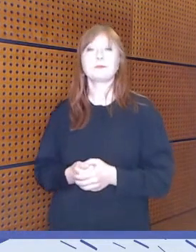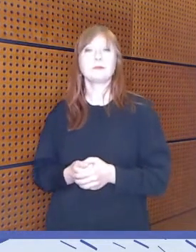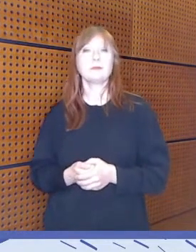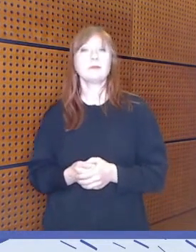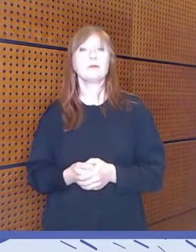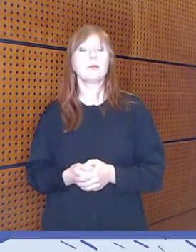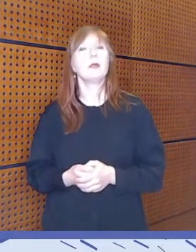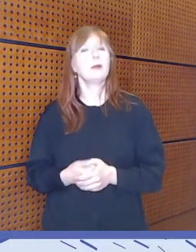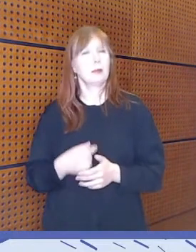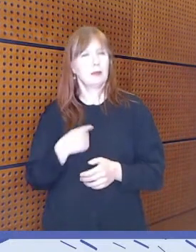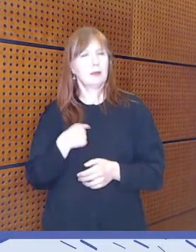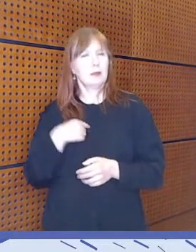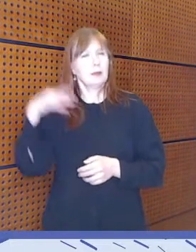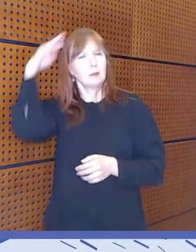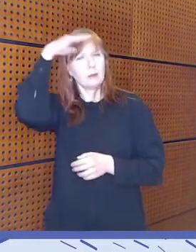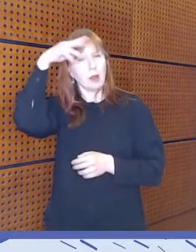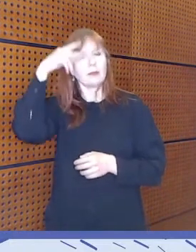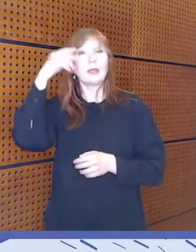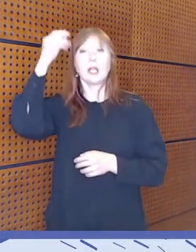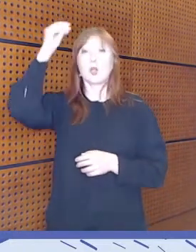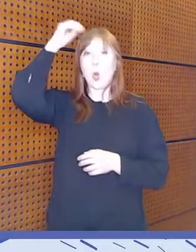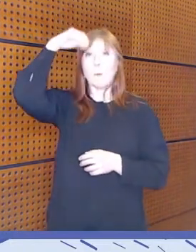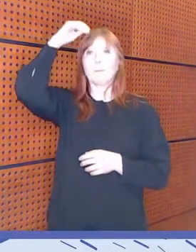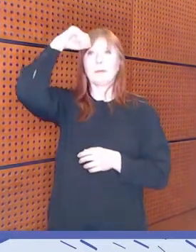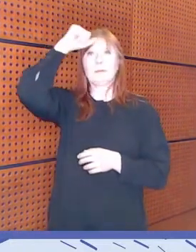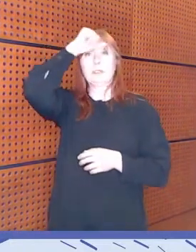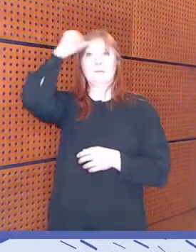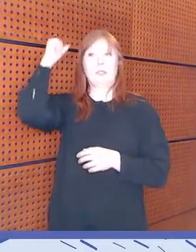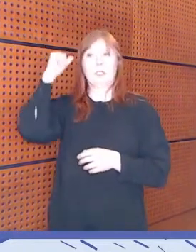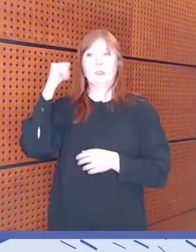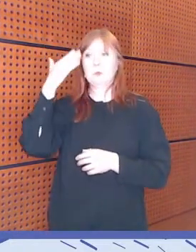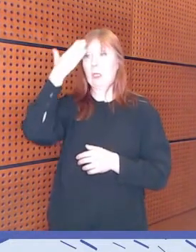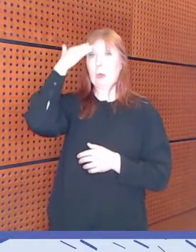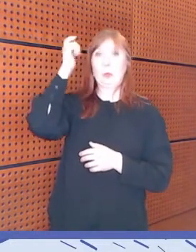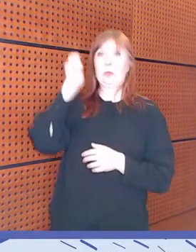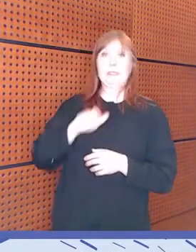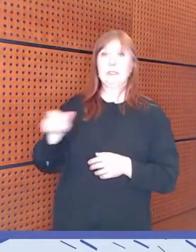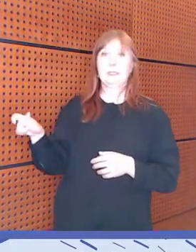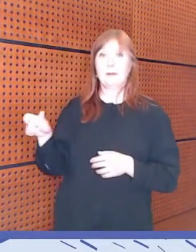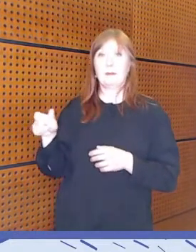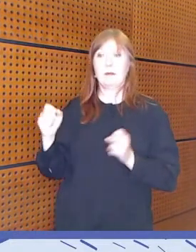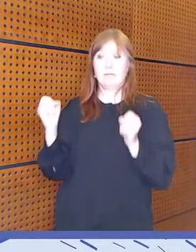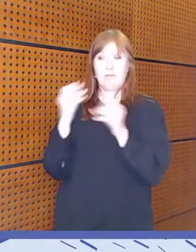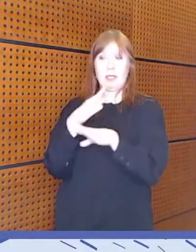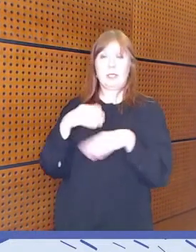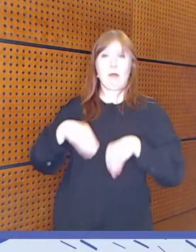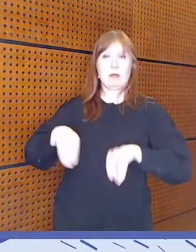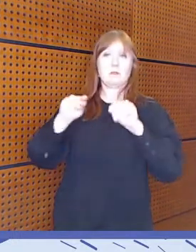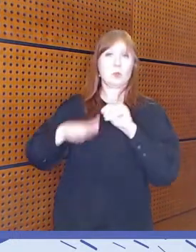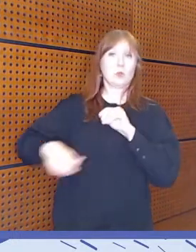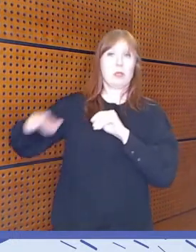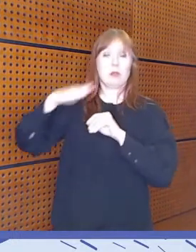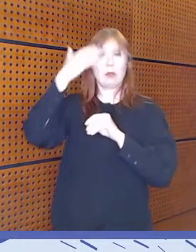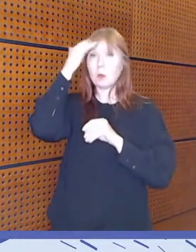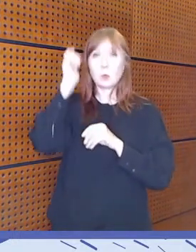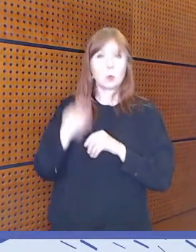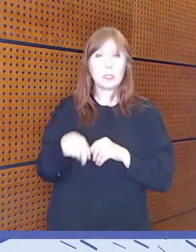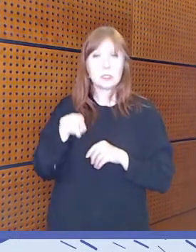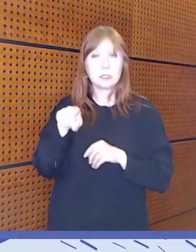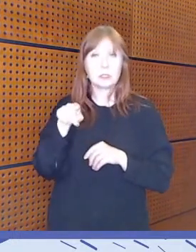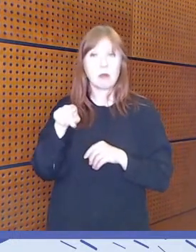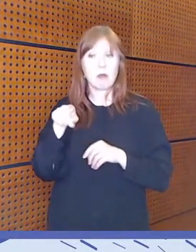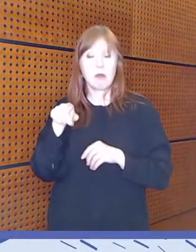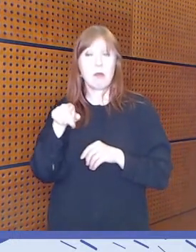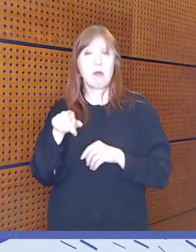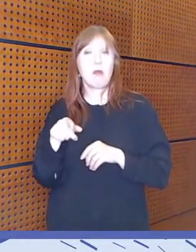Itse näen, että esimerkiksi oppimisvaikeuksia ei kauhean hyvin tunnisteta siellä mediakasvatuskentällä. Se ehkä ajatellaan, se liittyy